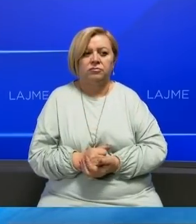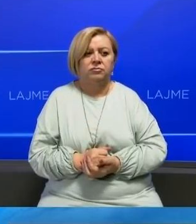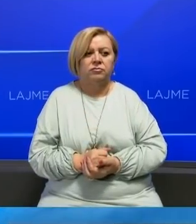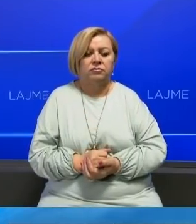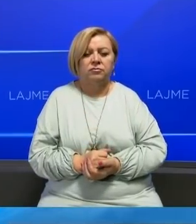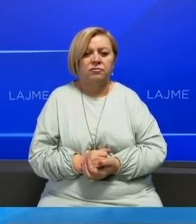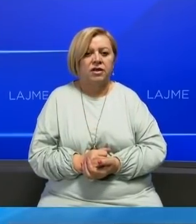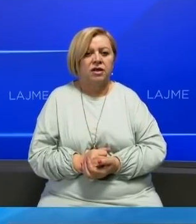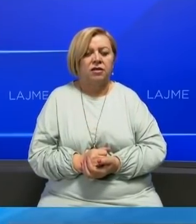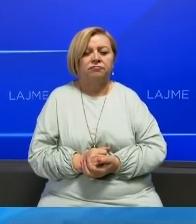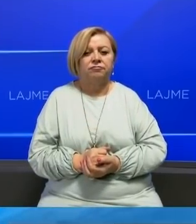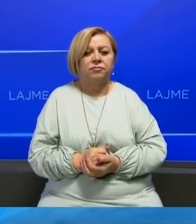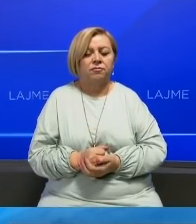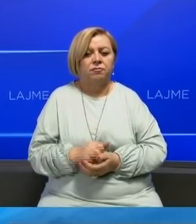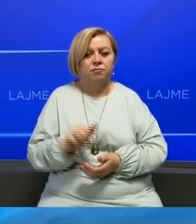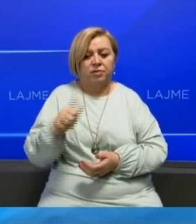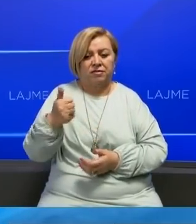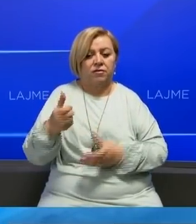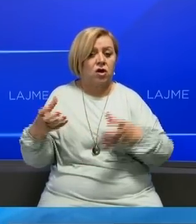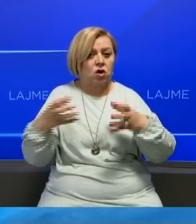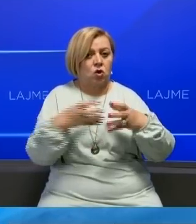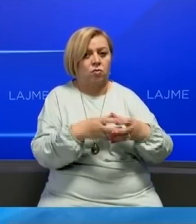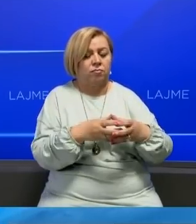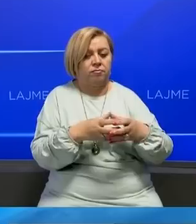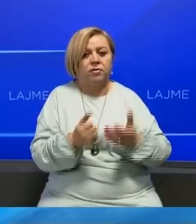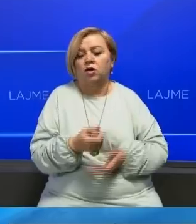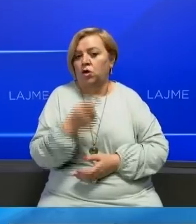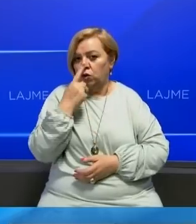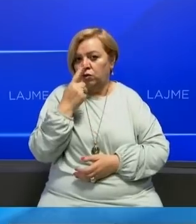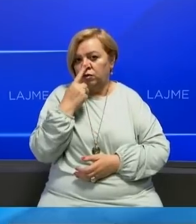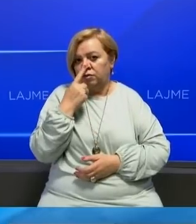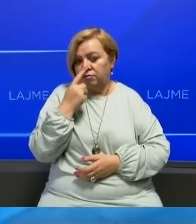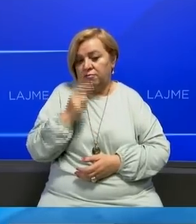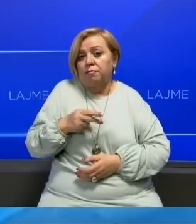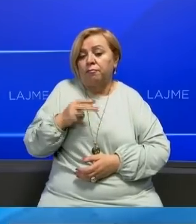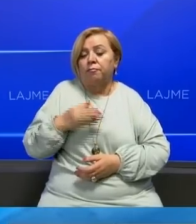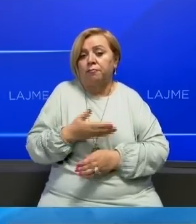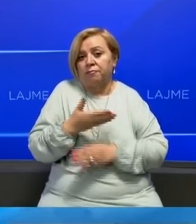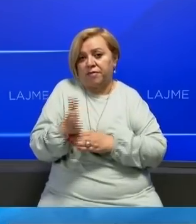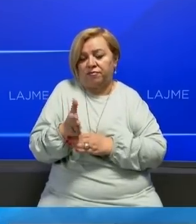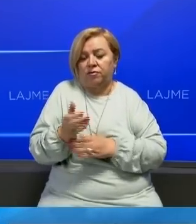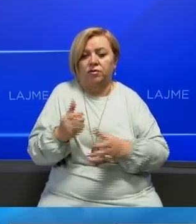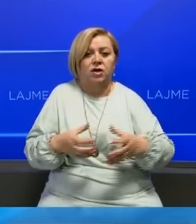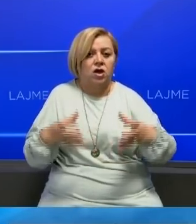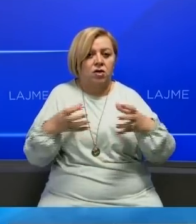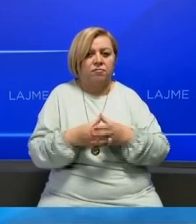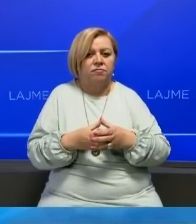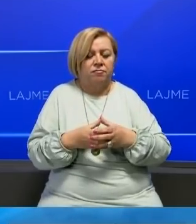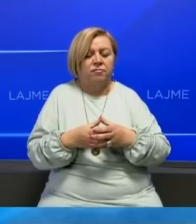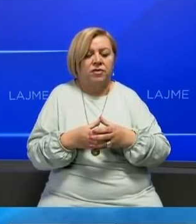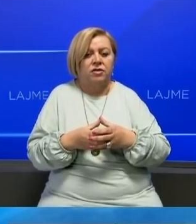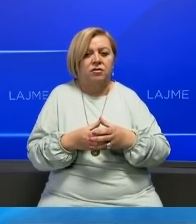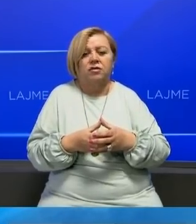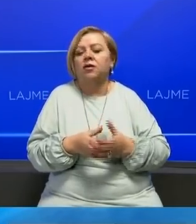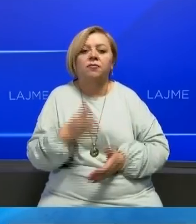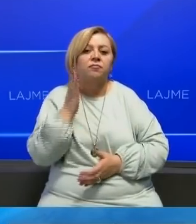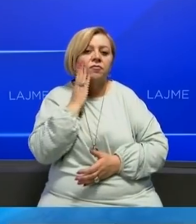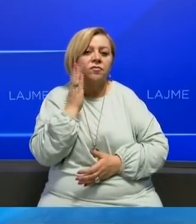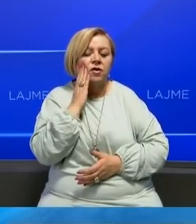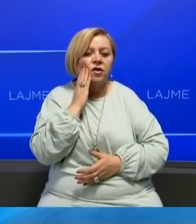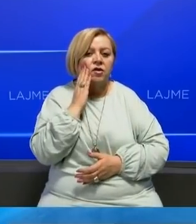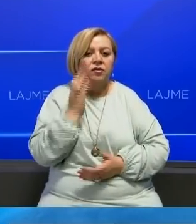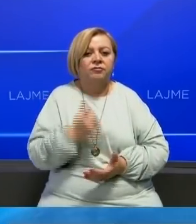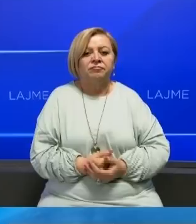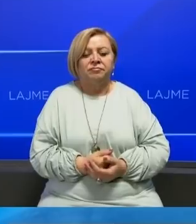Lavill Grant, të arri delegacioni rusë, pastaj delegacioni Amerikanis të nuk është vënuar mërë shumë se 5 minuta nga hotel